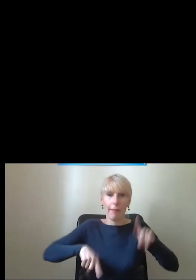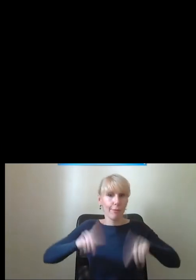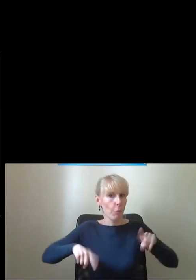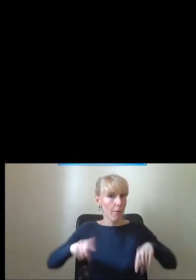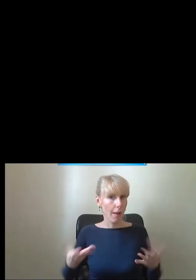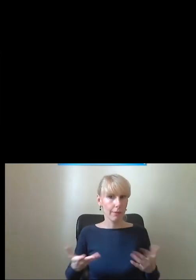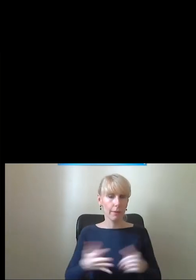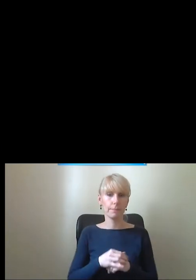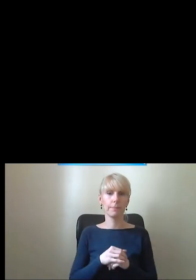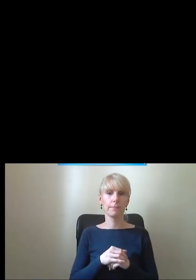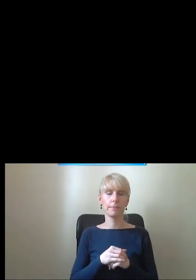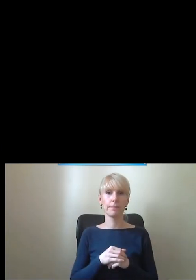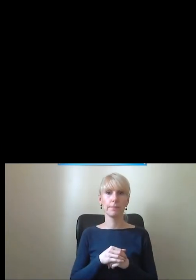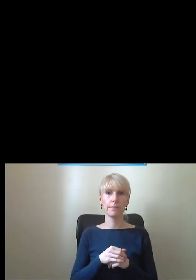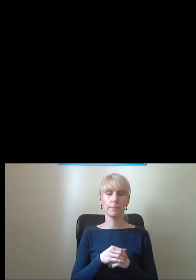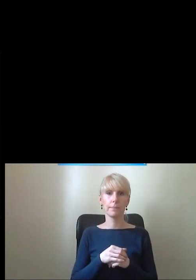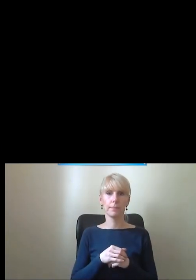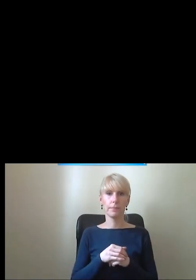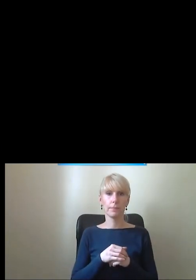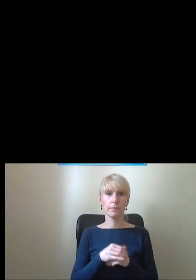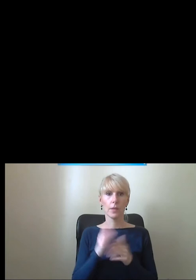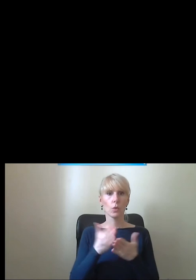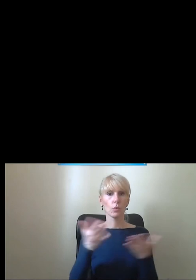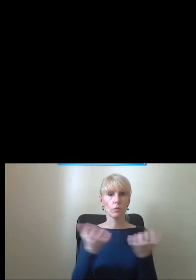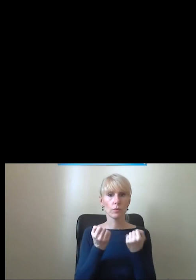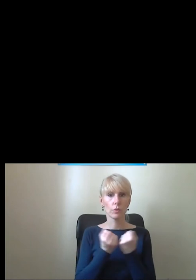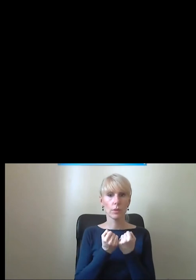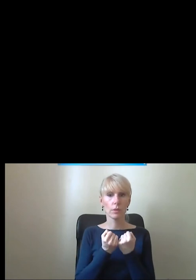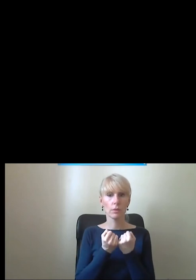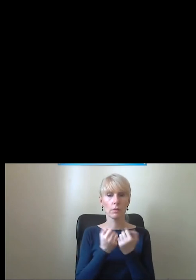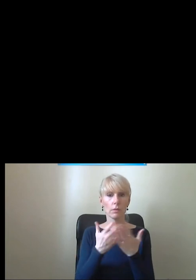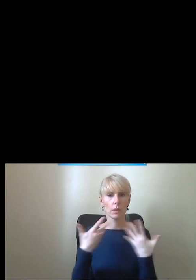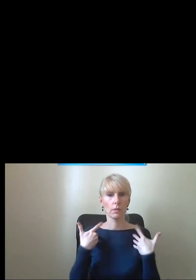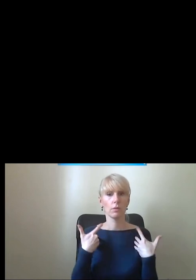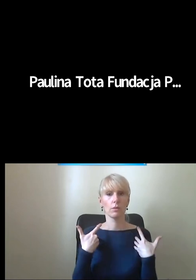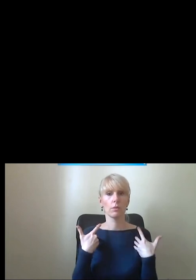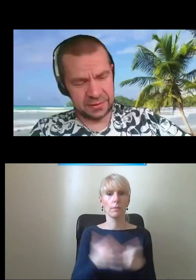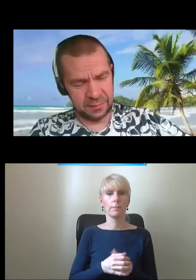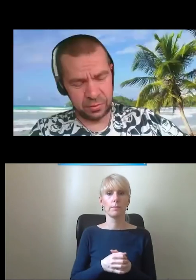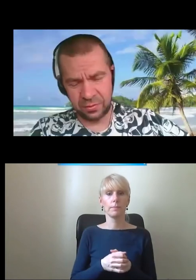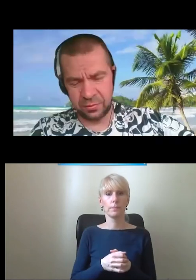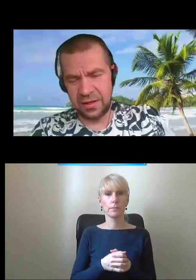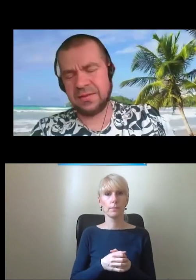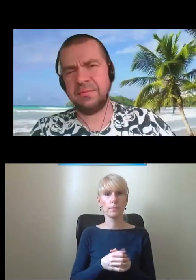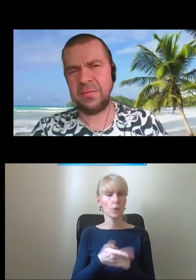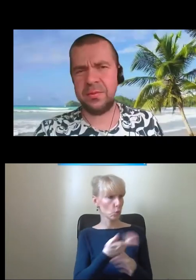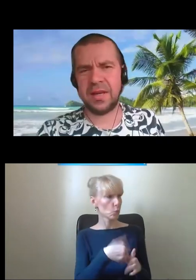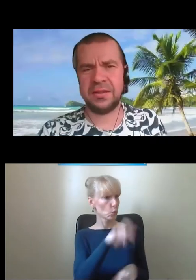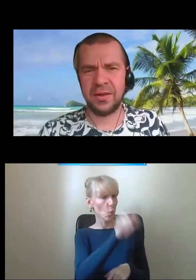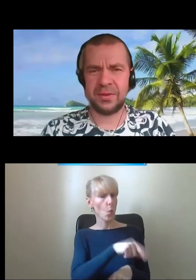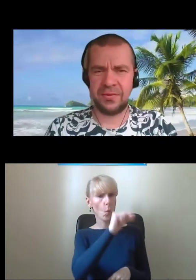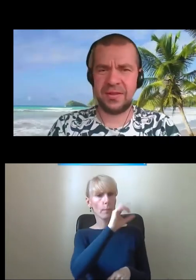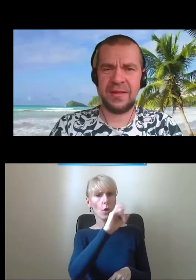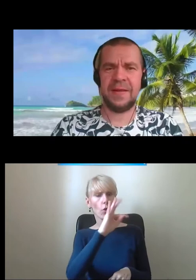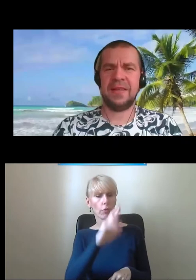wzięte z życia. Aczkolwiek, tak jak Piotrek powiedział na samym początku, ja jestem głównie